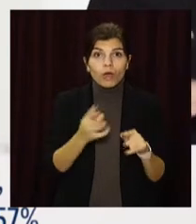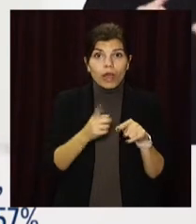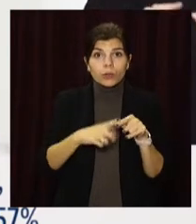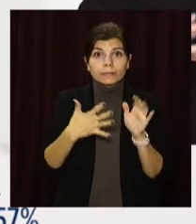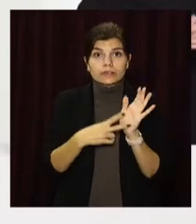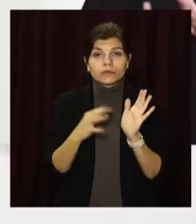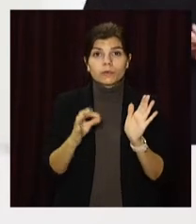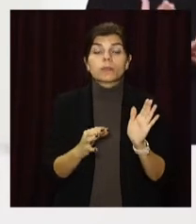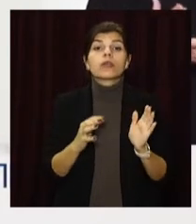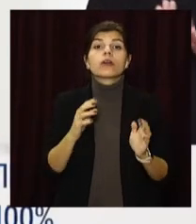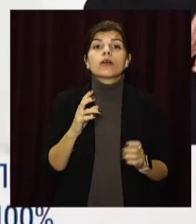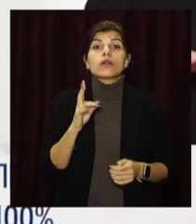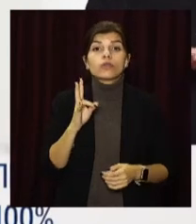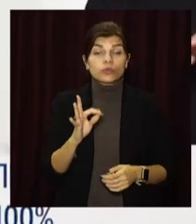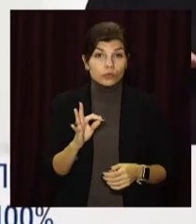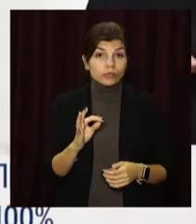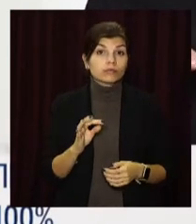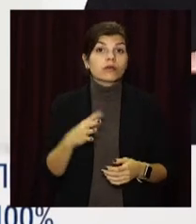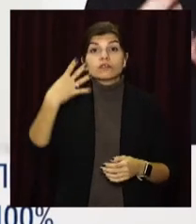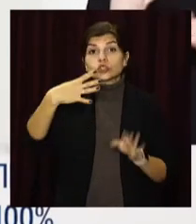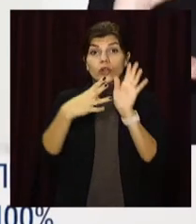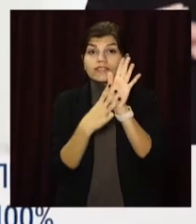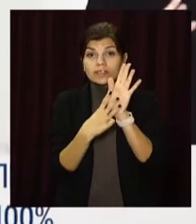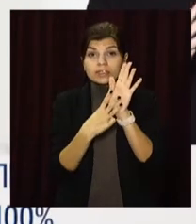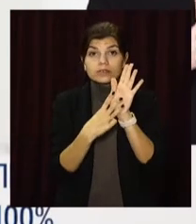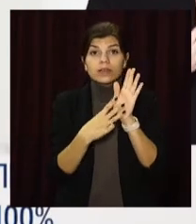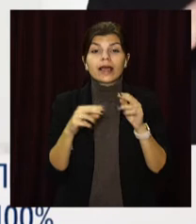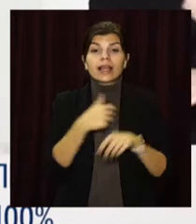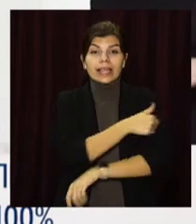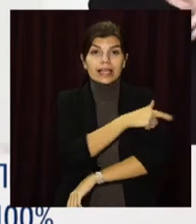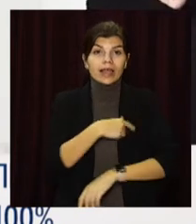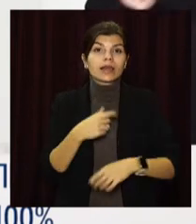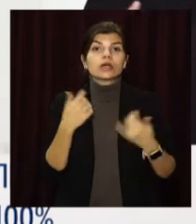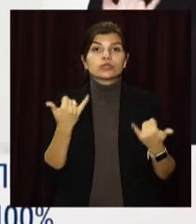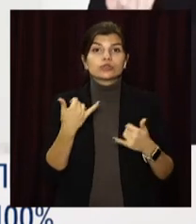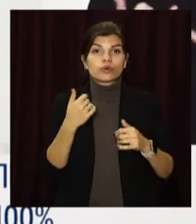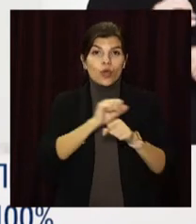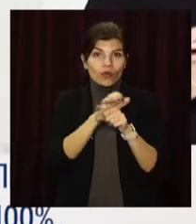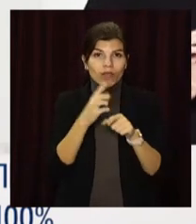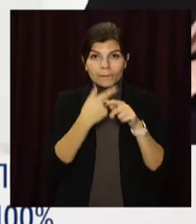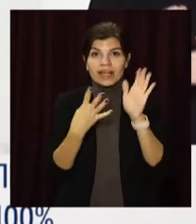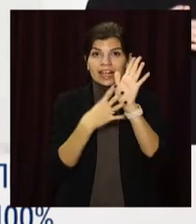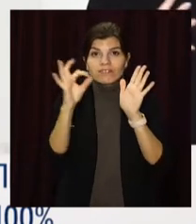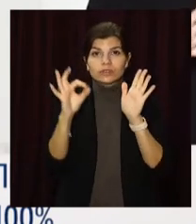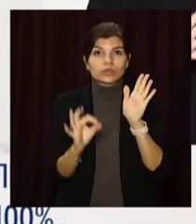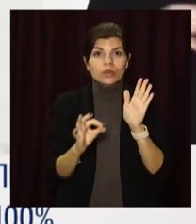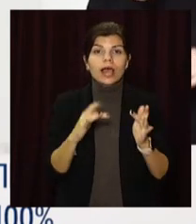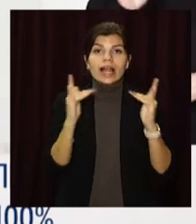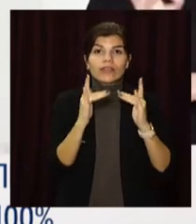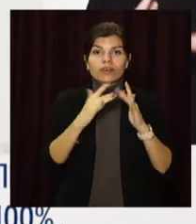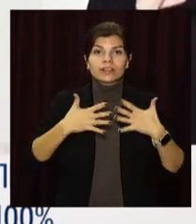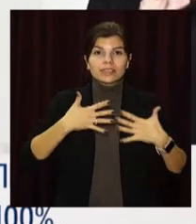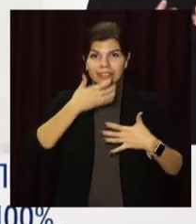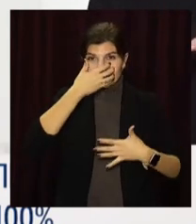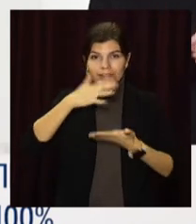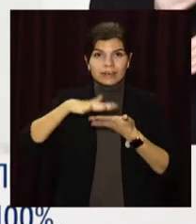ситуація є нерівномірною. І у 48 лікарнях сьогодні ковідних, це близько 9%, ліжка з киснем